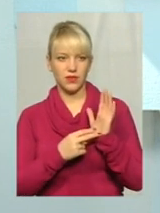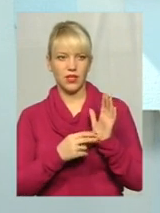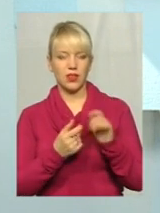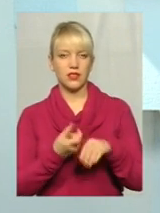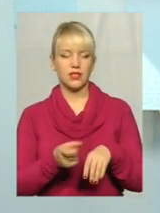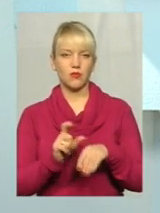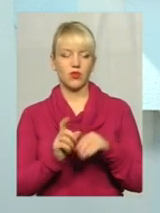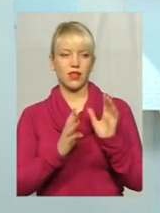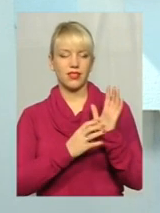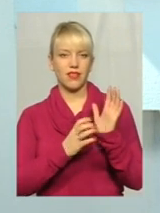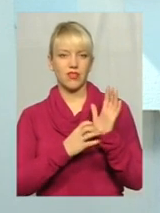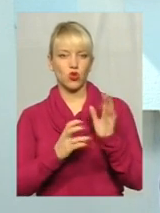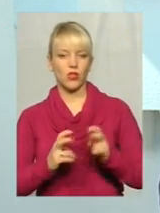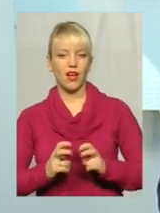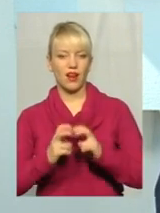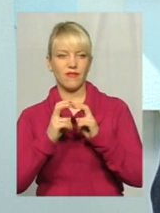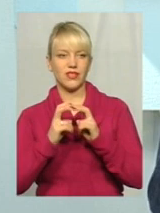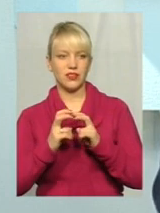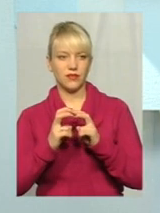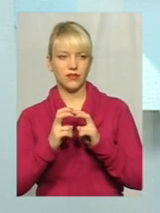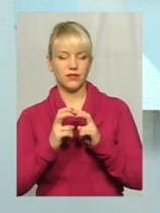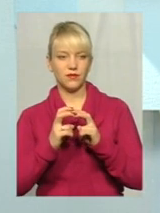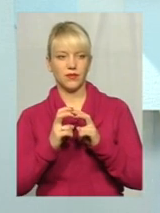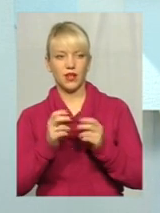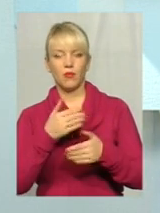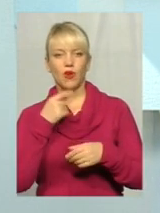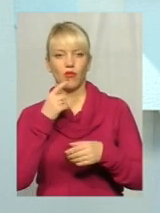'ятсот, так? Тих, в